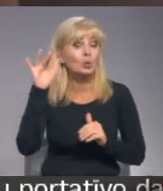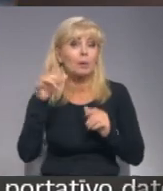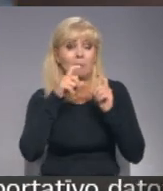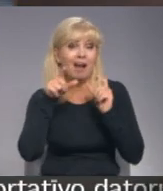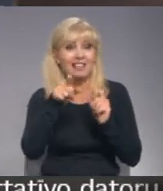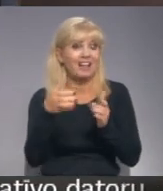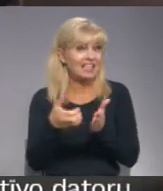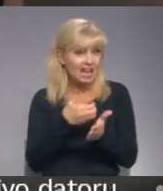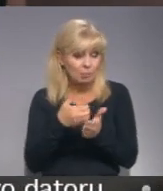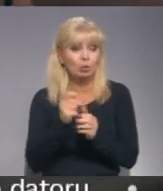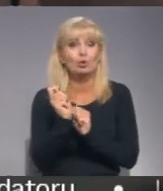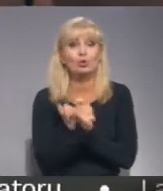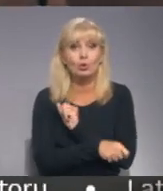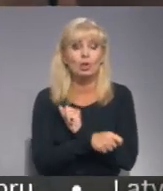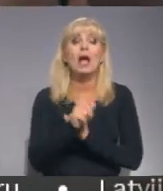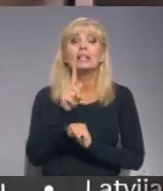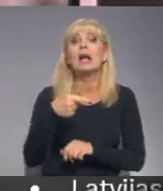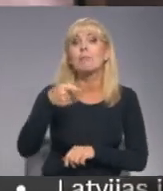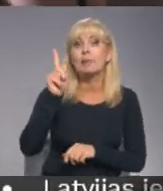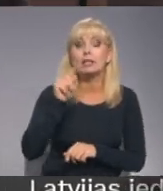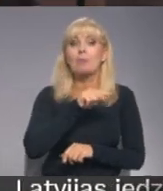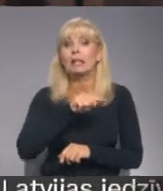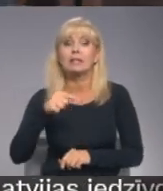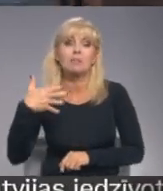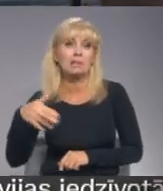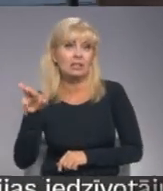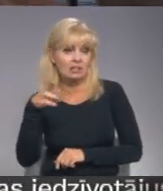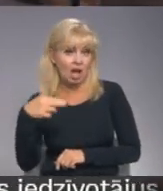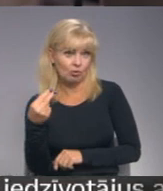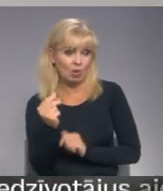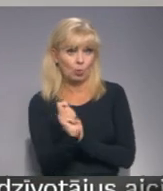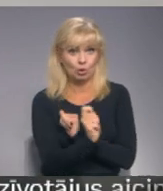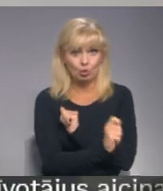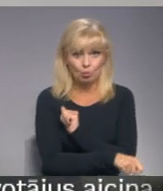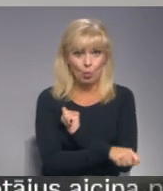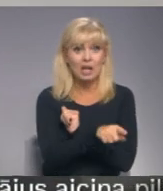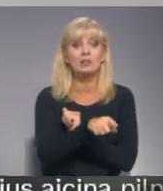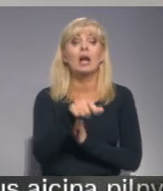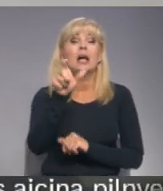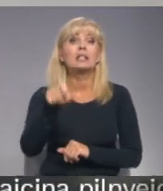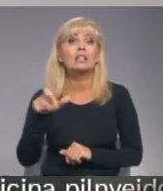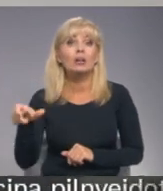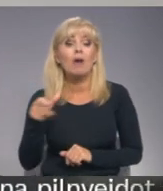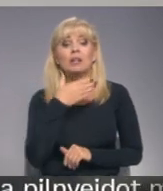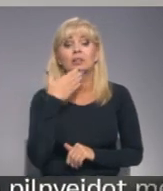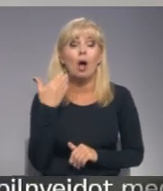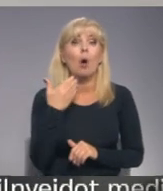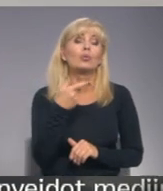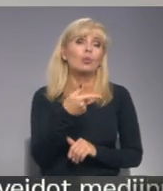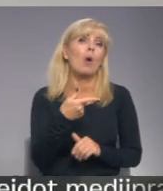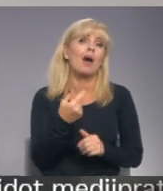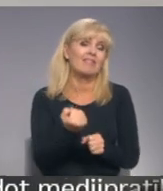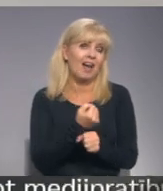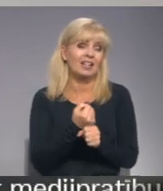nenēsātājuši sodīt no brīdinājuma līdz pat 50 eiro naudas sodam. Cilvēks varbūt to nav darījis ļaunprātīgi.